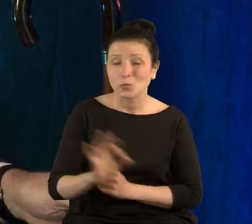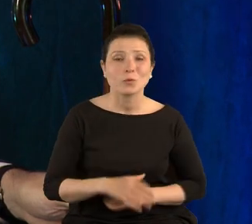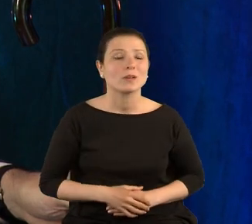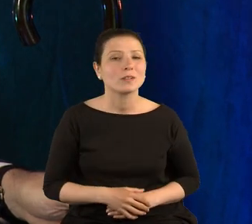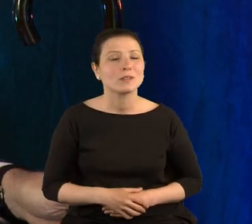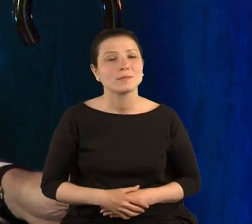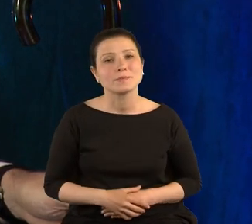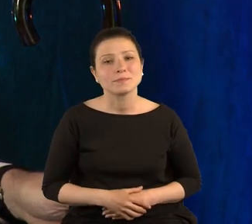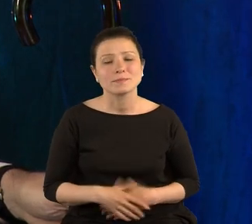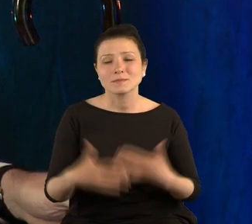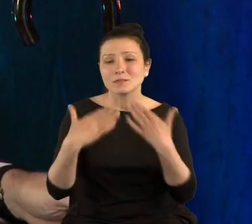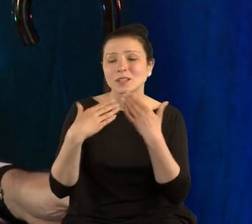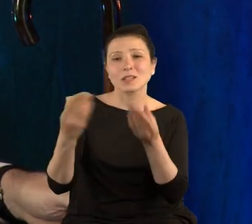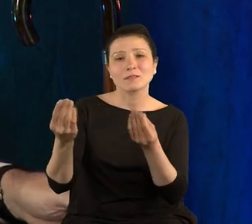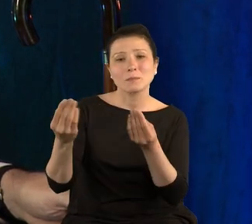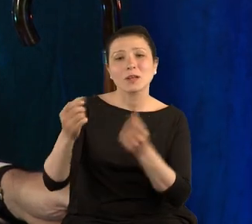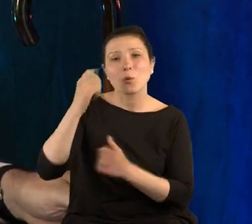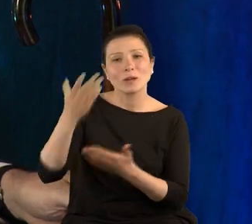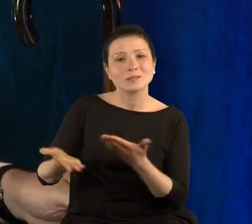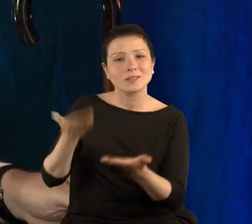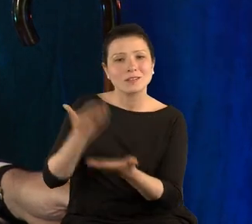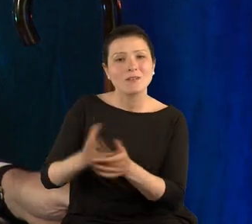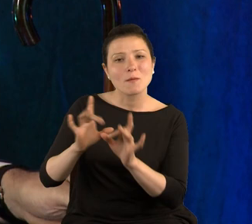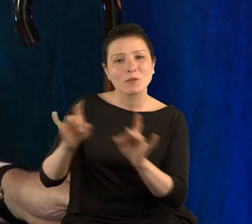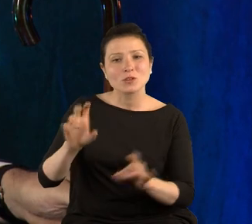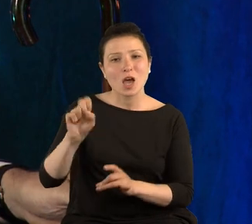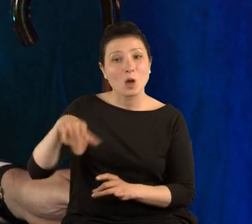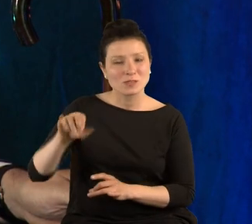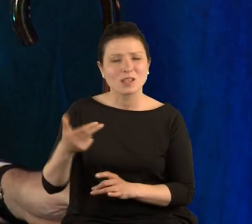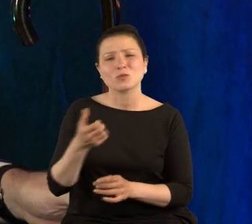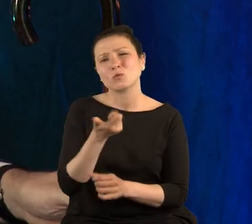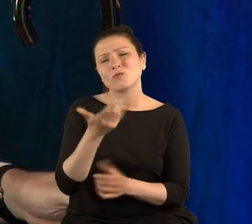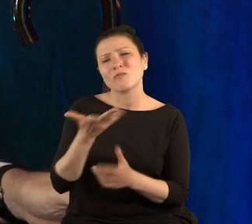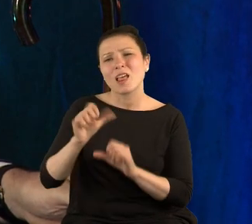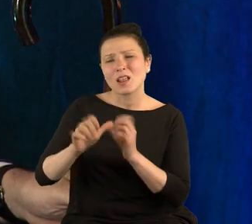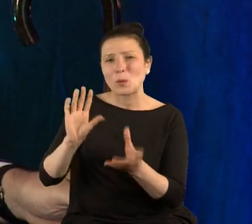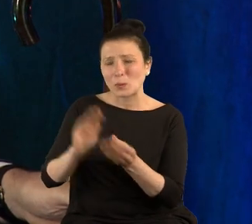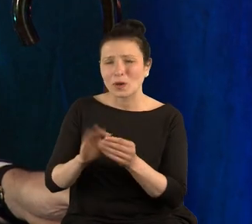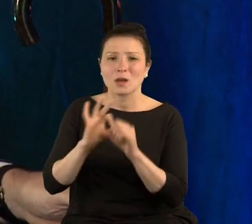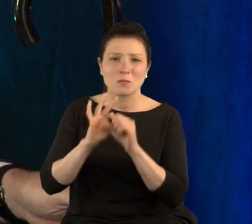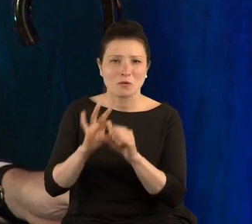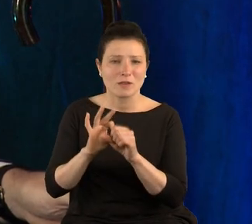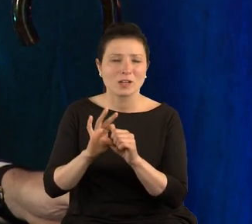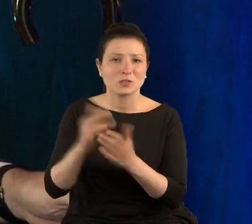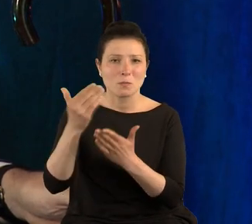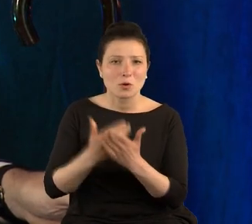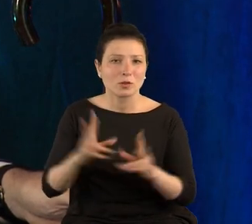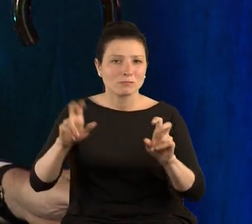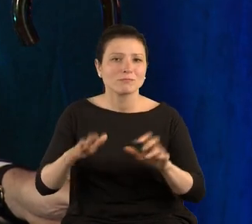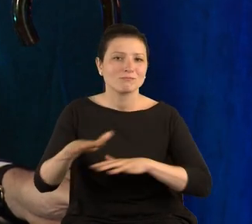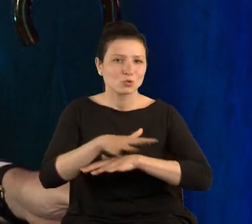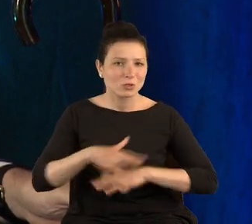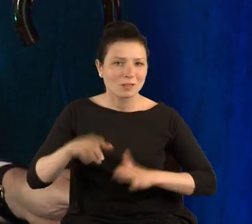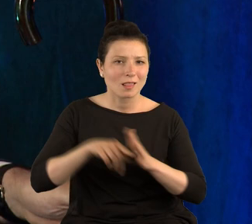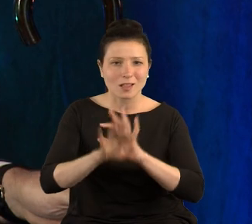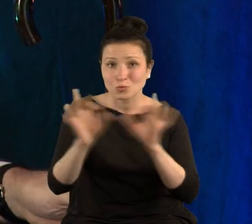Dzięki wspaniałej inicjatywie profesora Hausnera, który od lat prowadzi ten program Przestrzeń dla Sztuki i